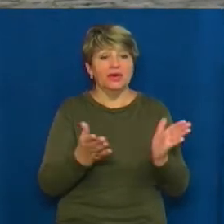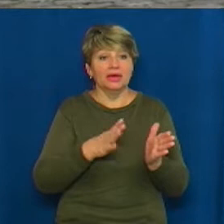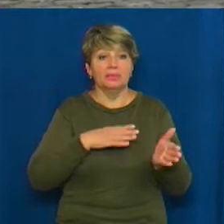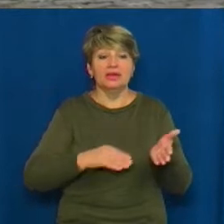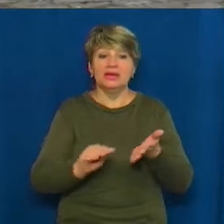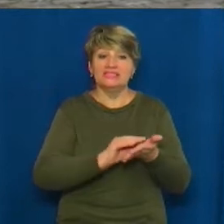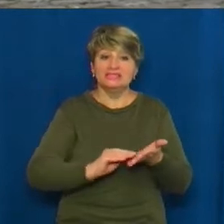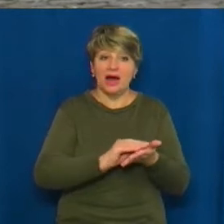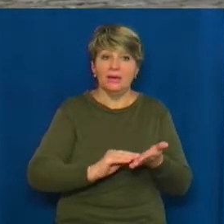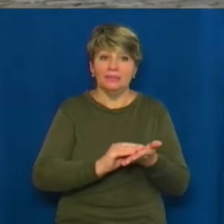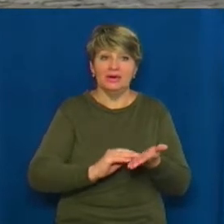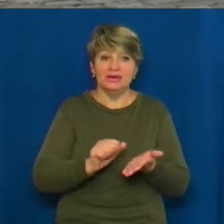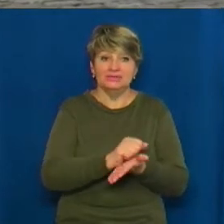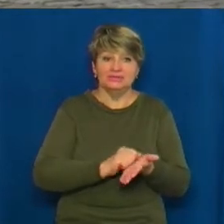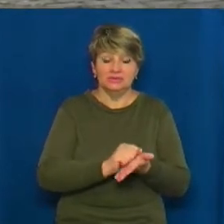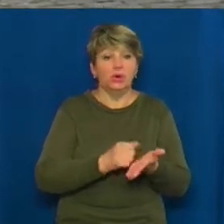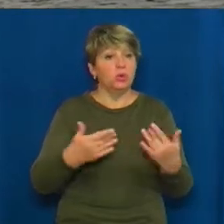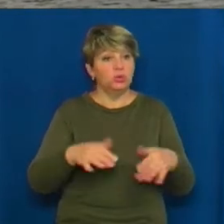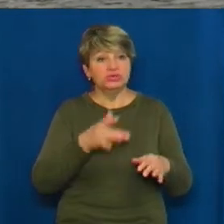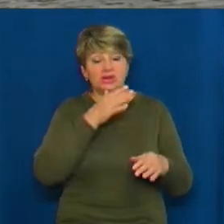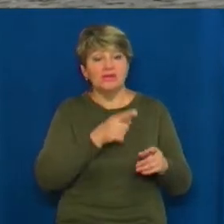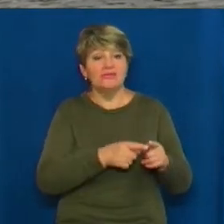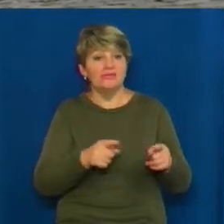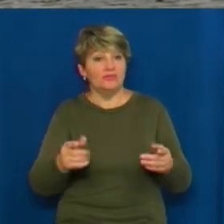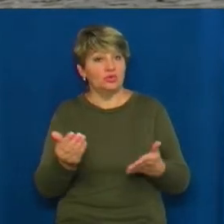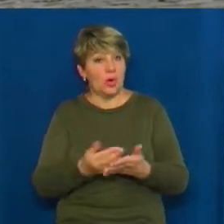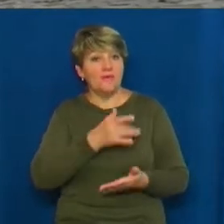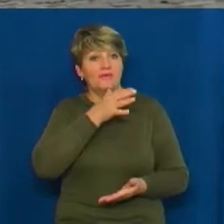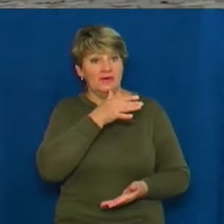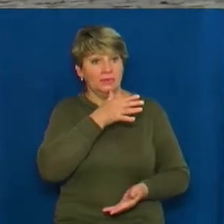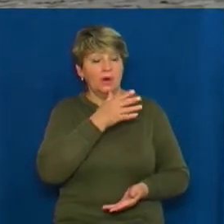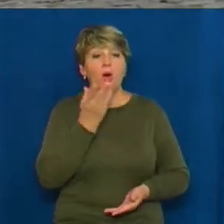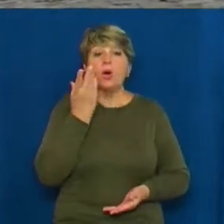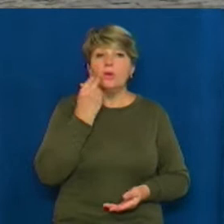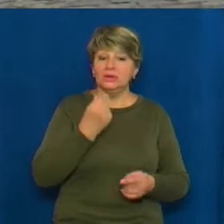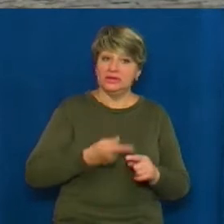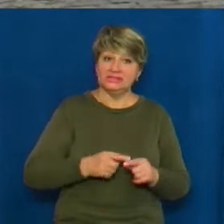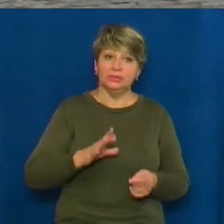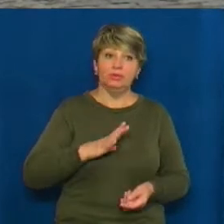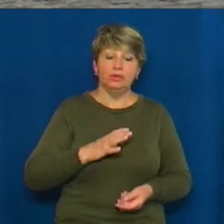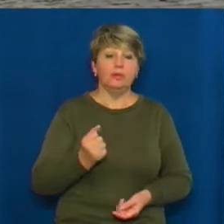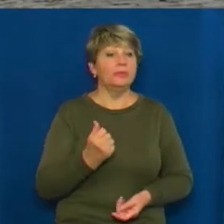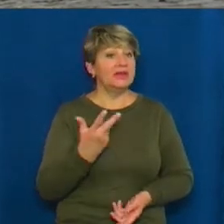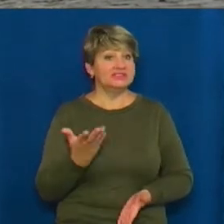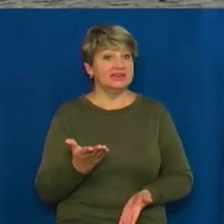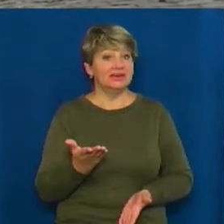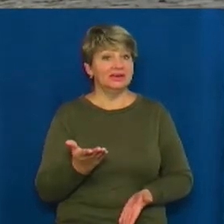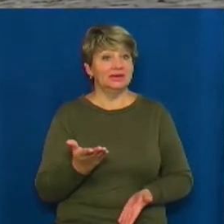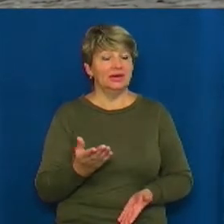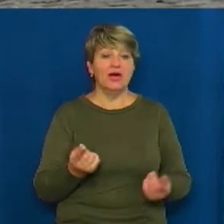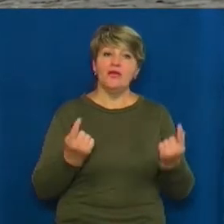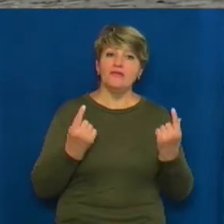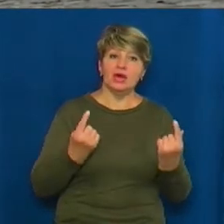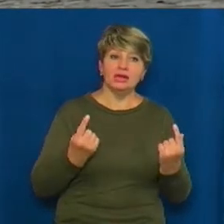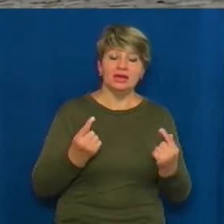цементом, вже сучасним періодом. Але коли це було і наскільки вони, які великі чи